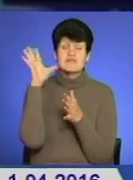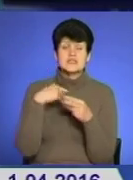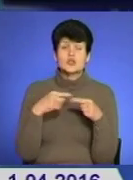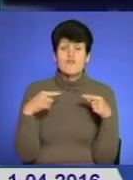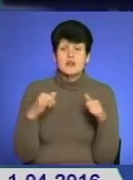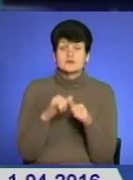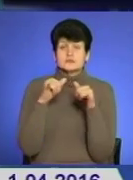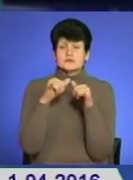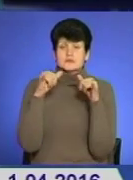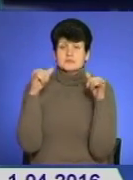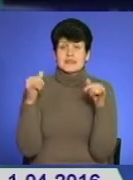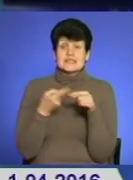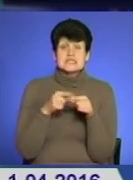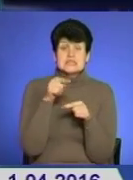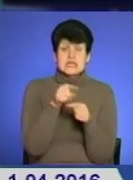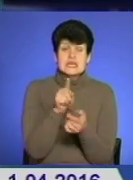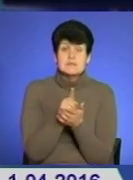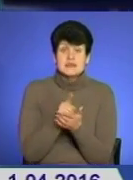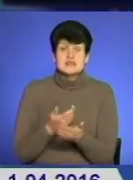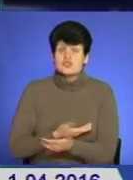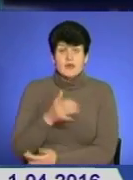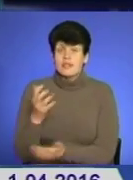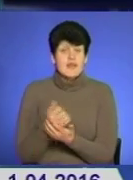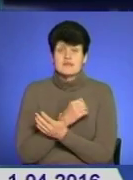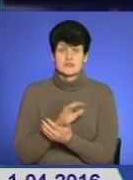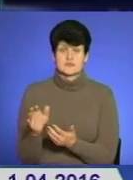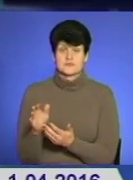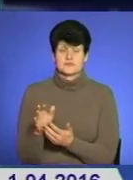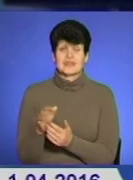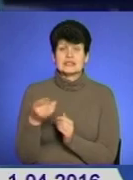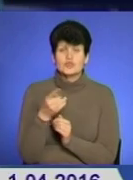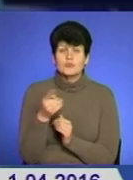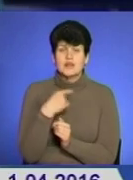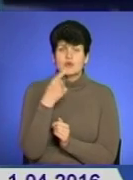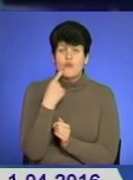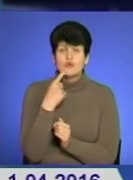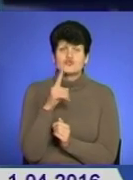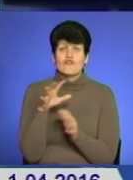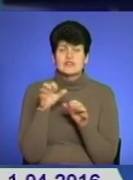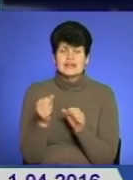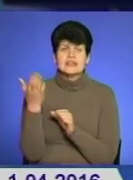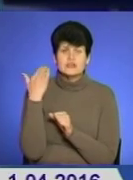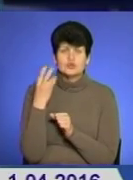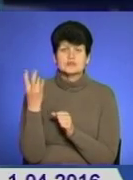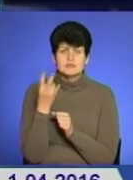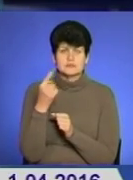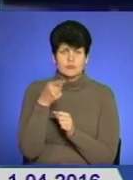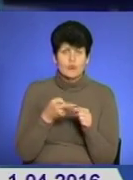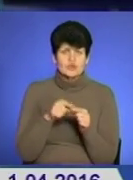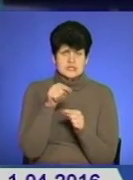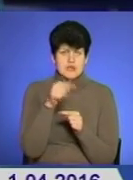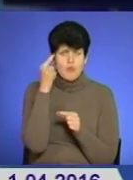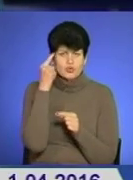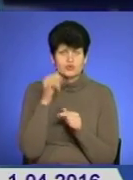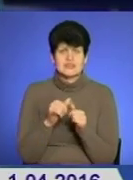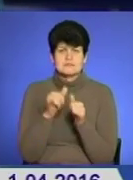послуги збільшуються, і цієї пенсії на прожиття не вистачає. Тернополяни кажуть, що владі давно пора над цим задуматися і